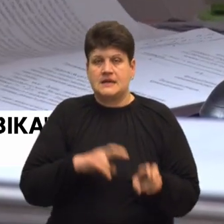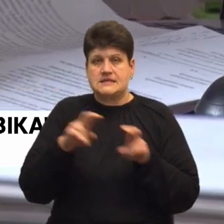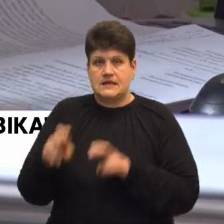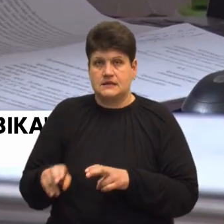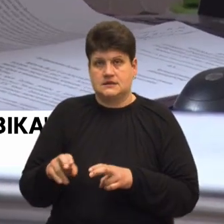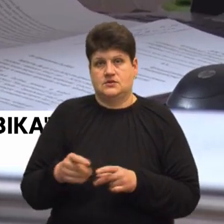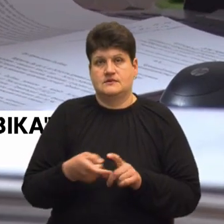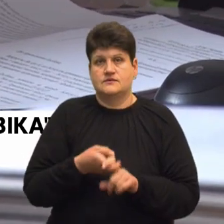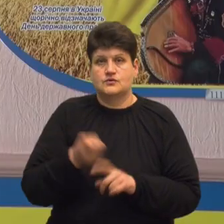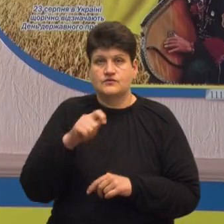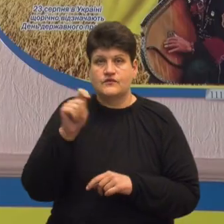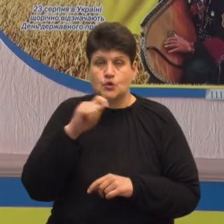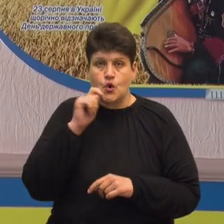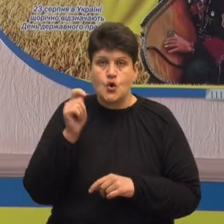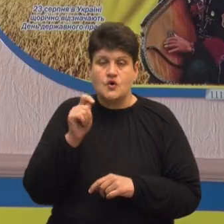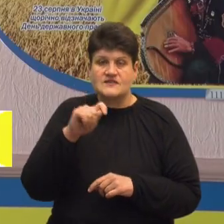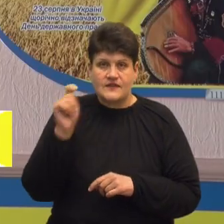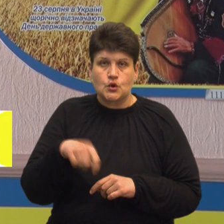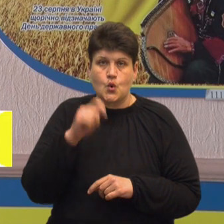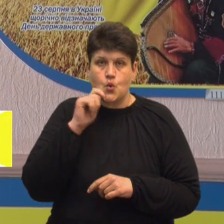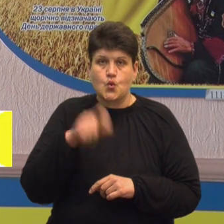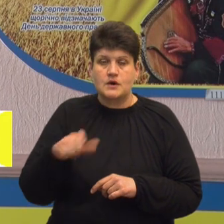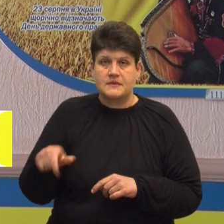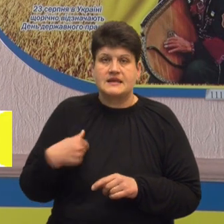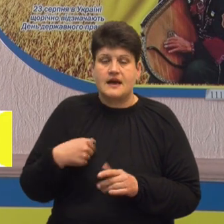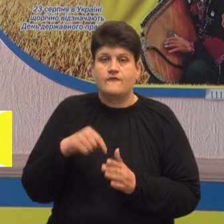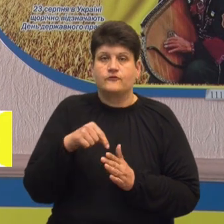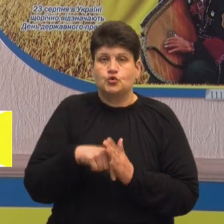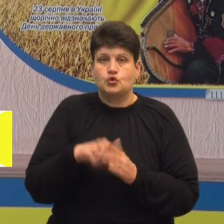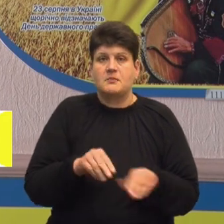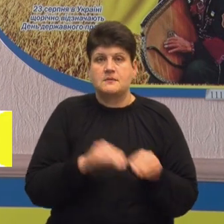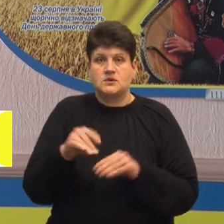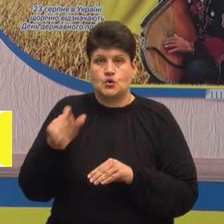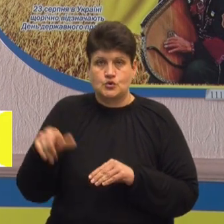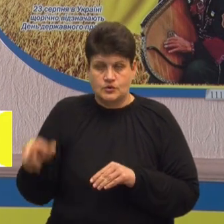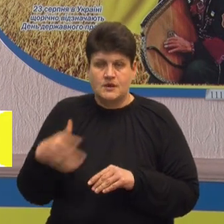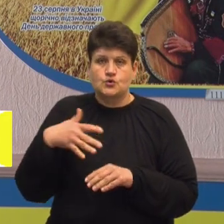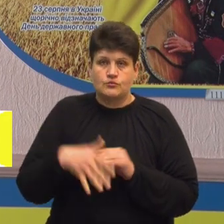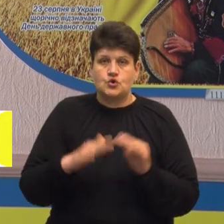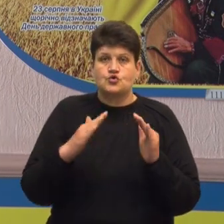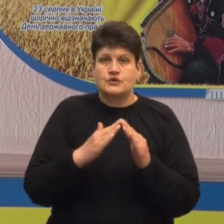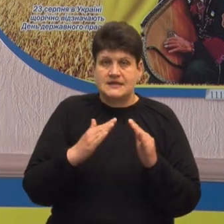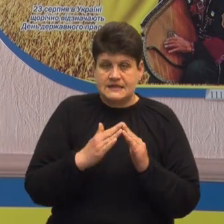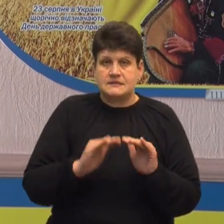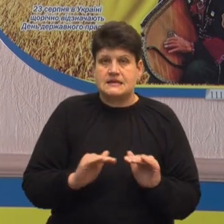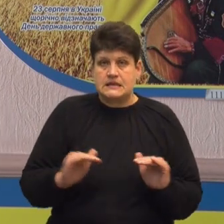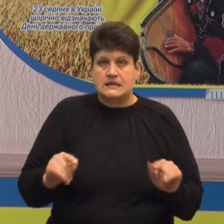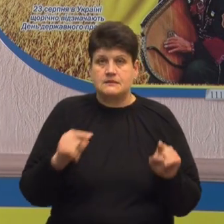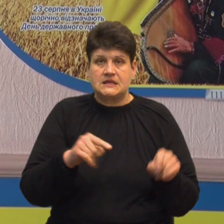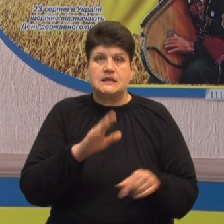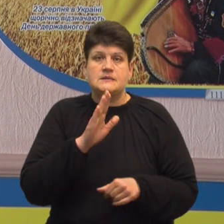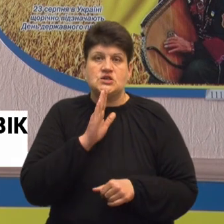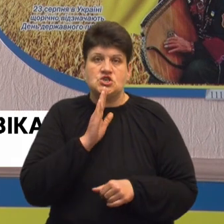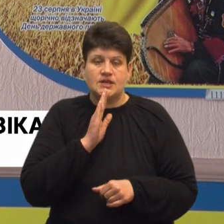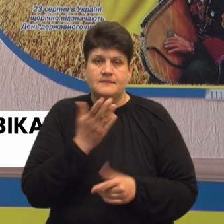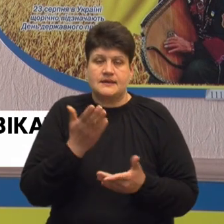Як внутрішня переміщена особа, я розумію, що тим дітям і тим жінкам, які